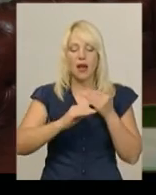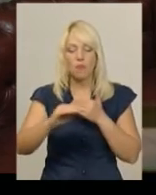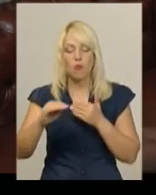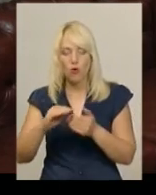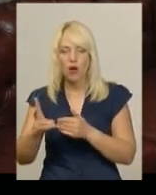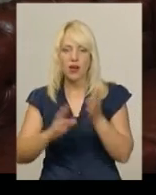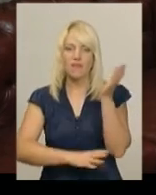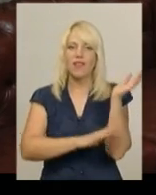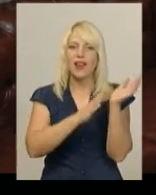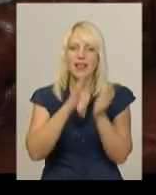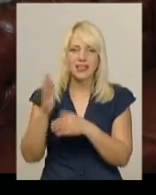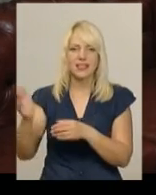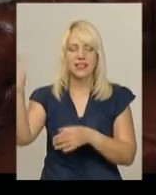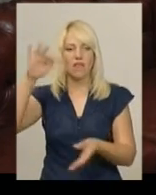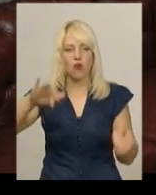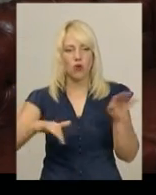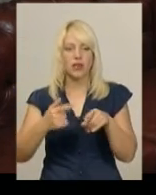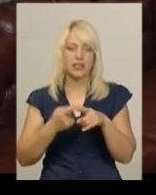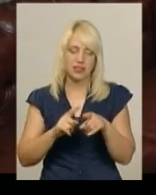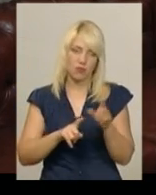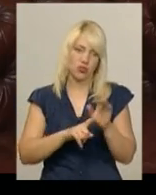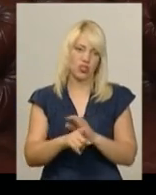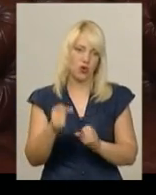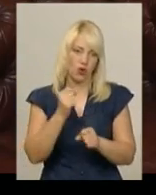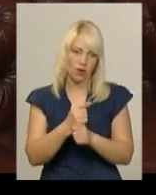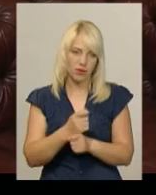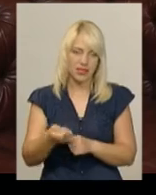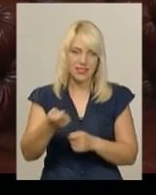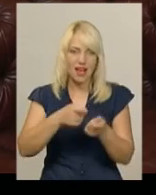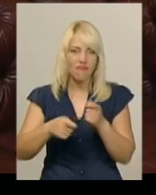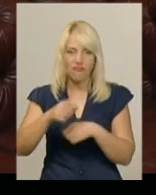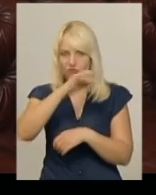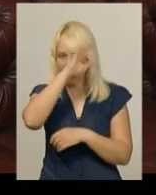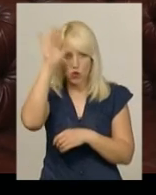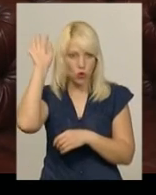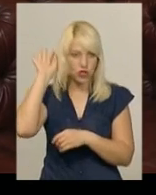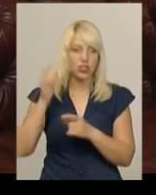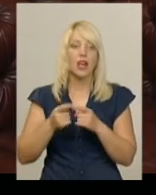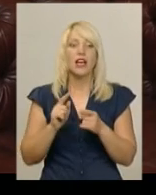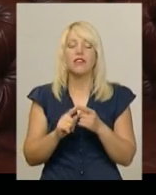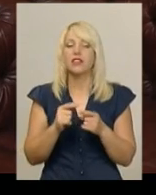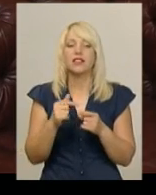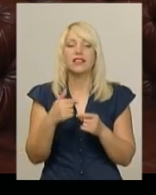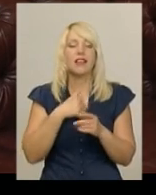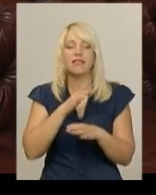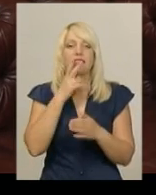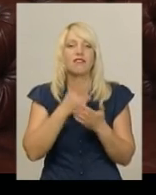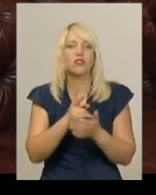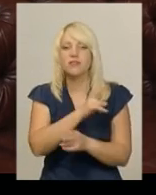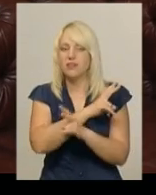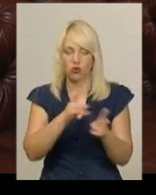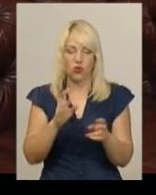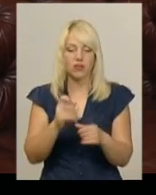все якось зійшлося в тому, що почали робитися віночки. Я не дивлюся ні на кого. Як мені моє